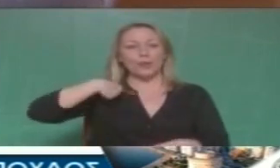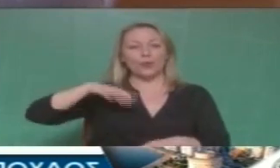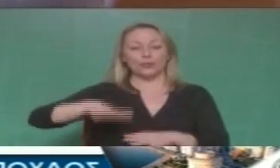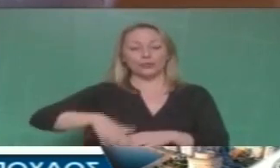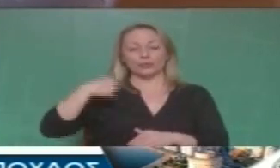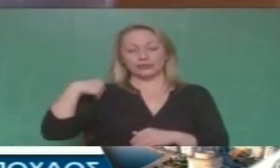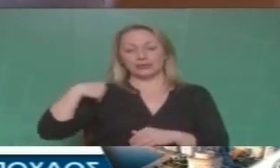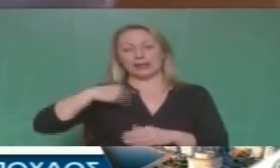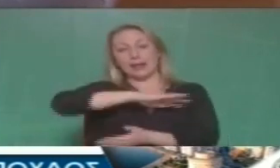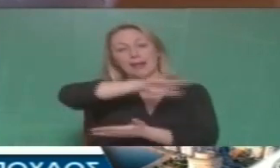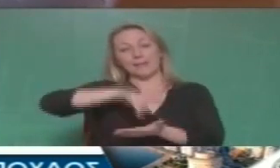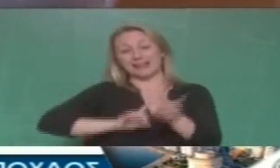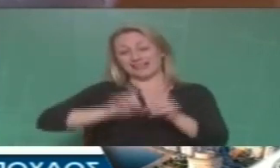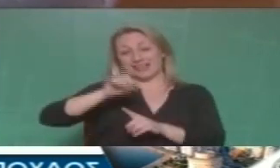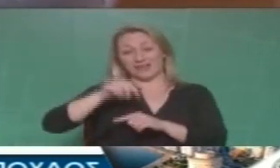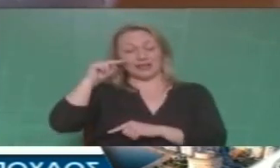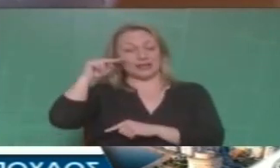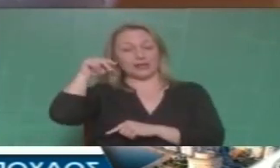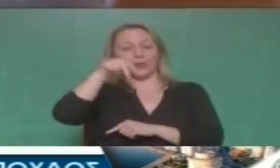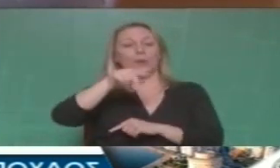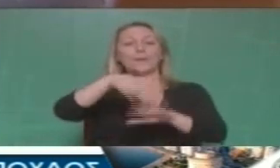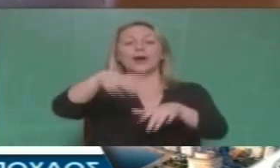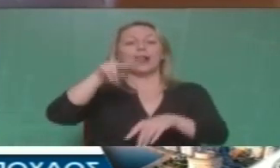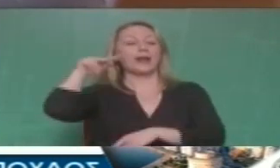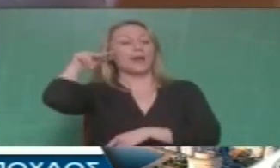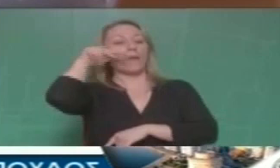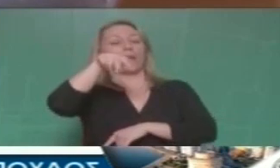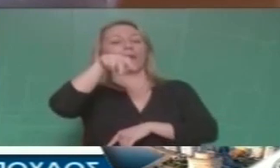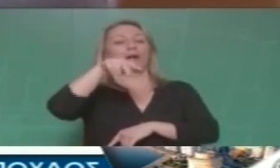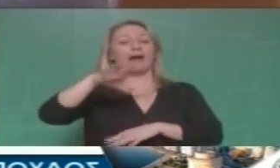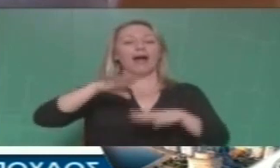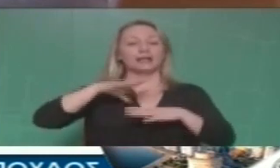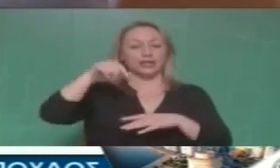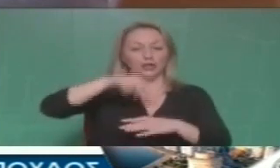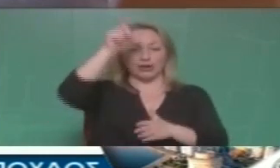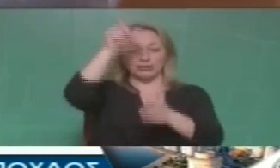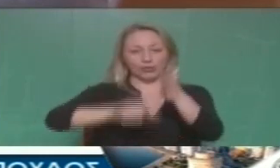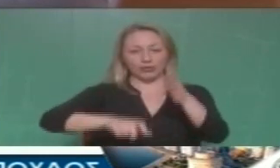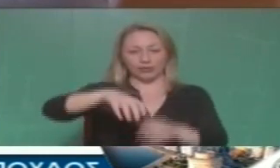από την περιοχή της πραττίας στην Τριβανίου προς τα κάτω Θα ορθαθεί προς άτους ένα ξενοδοχείο